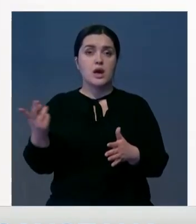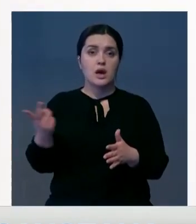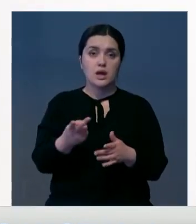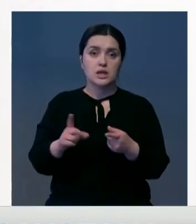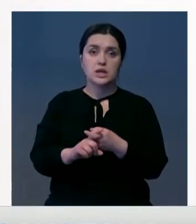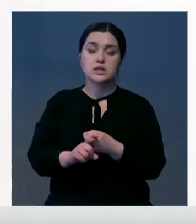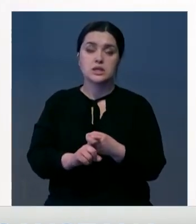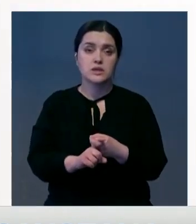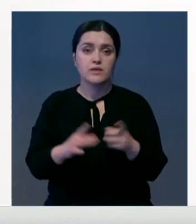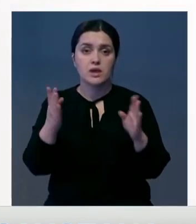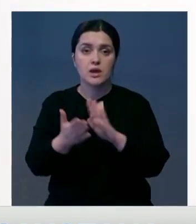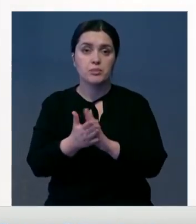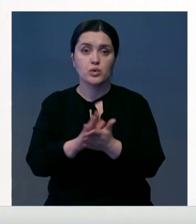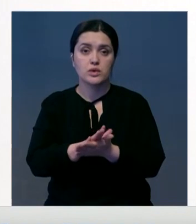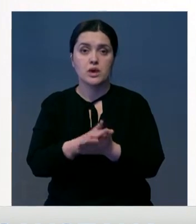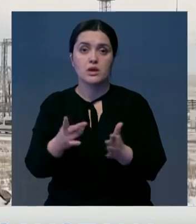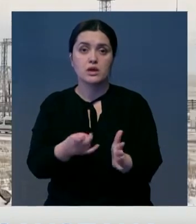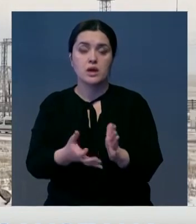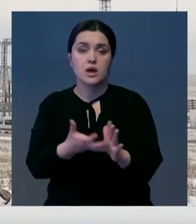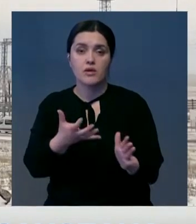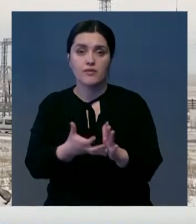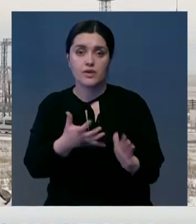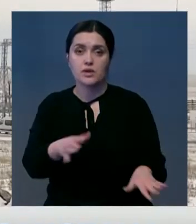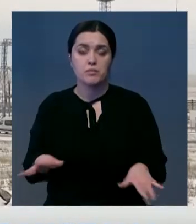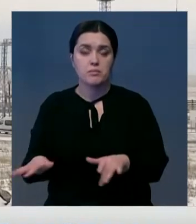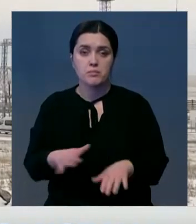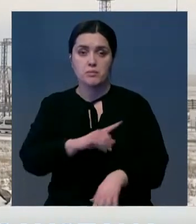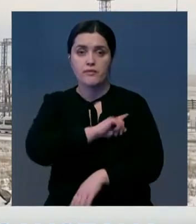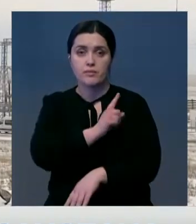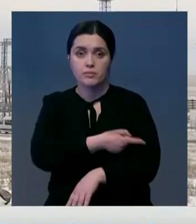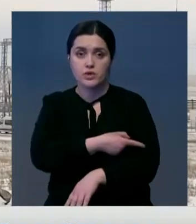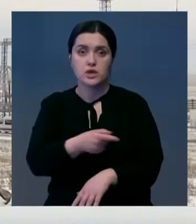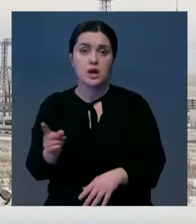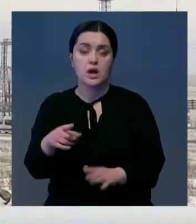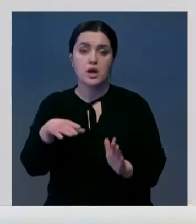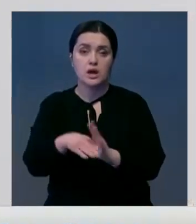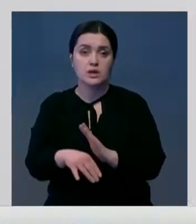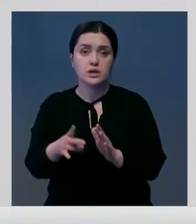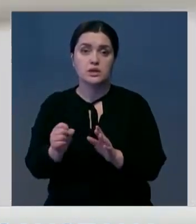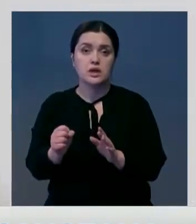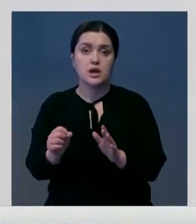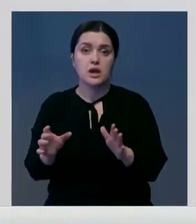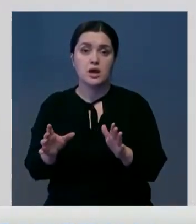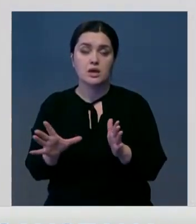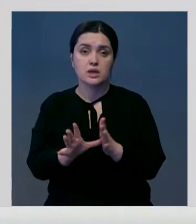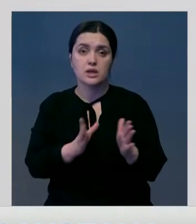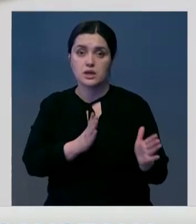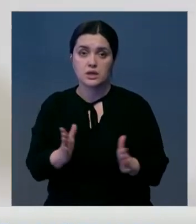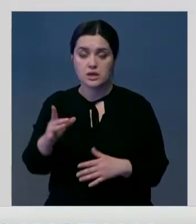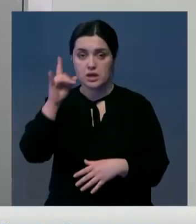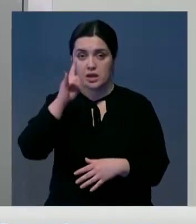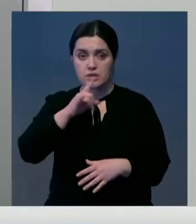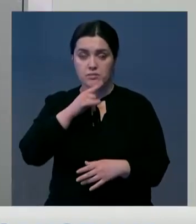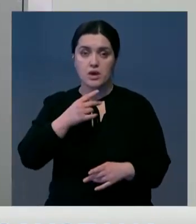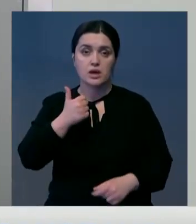ветровая. Обе они зависят от погодных условий, что приводит к нехватке маневровой мощности. Это отражается на устойчивости